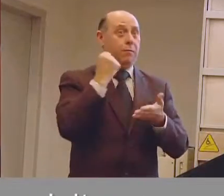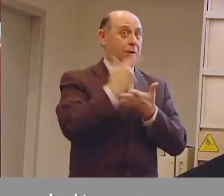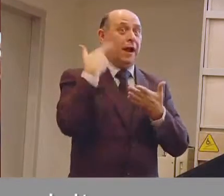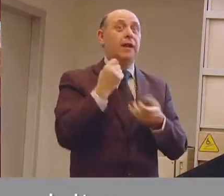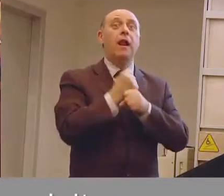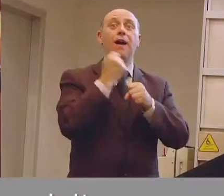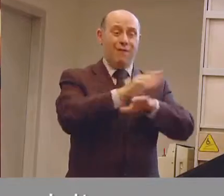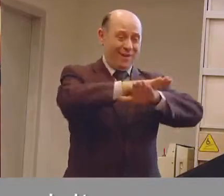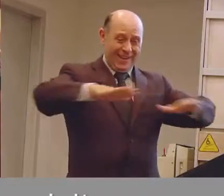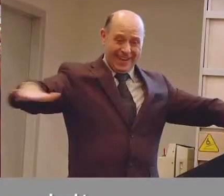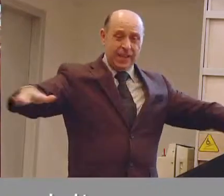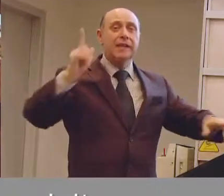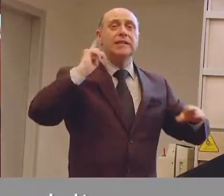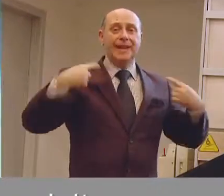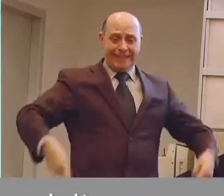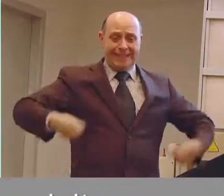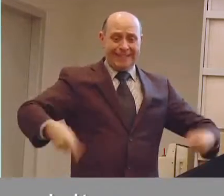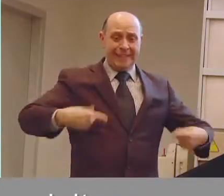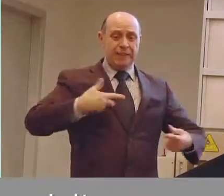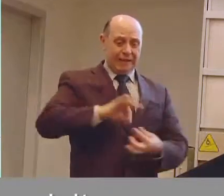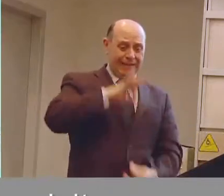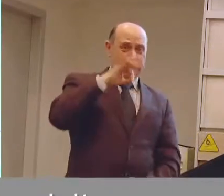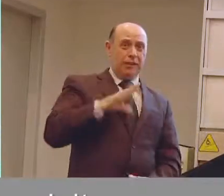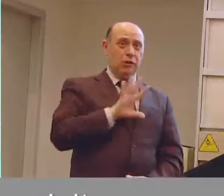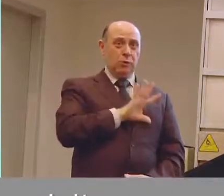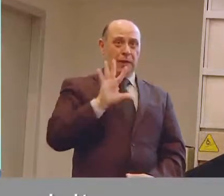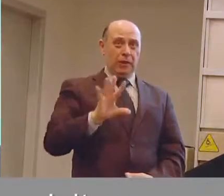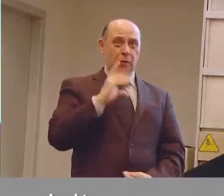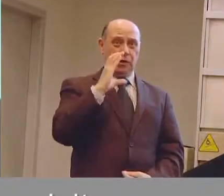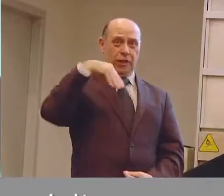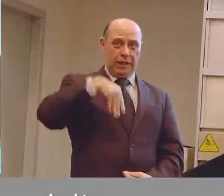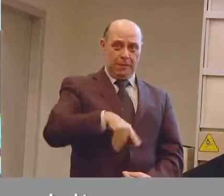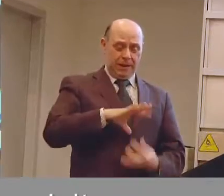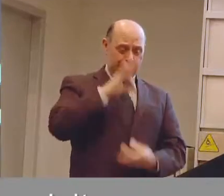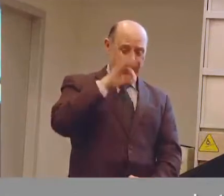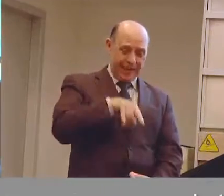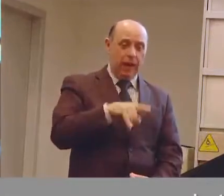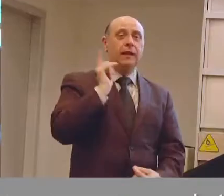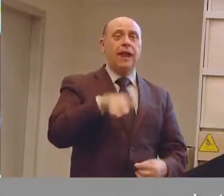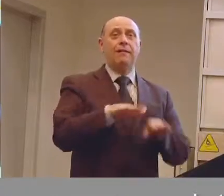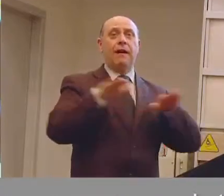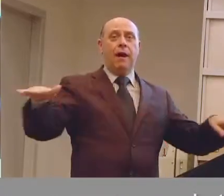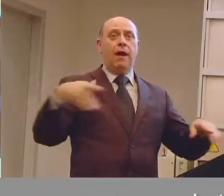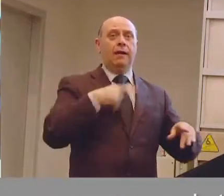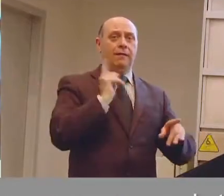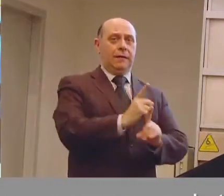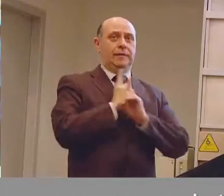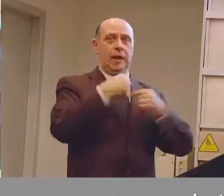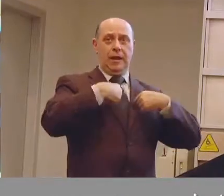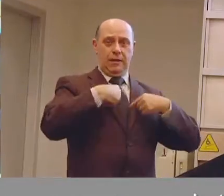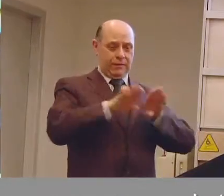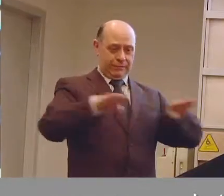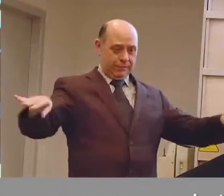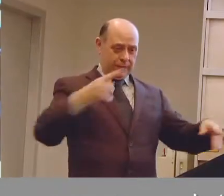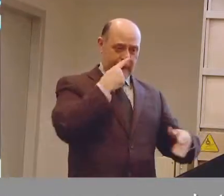è chiaro che una persona seduta in carrozzina ha un'altezza media di 55 centimetri per cui il piano di lavoro deve essere o a regolazione in altezza o tale